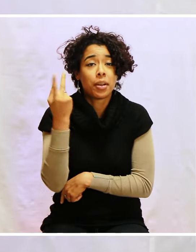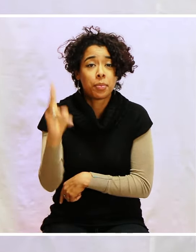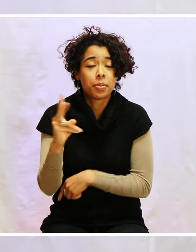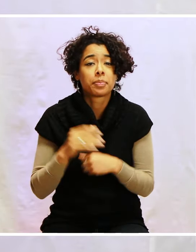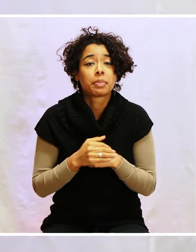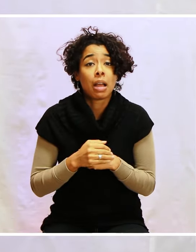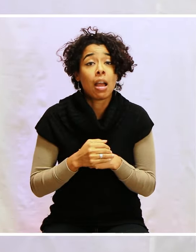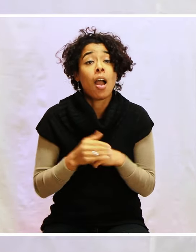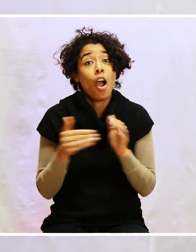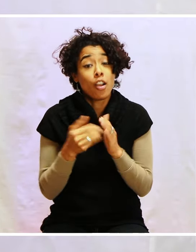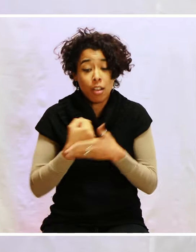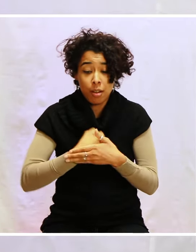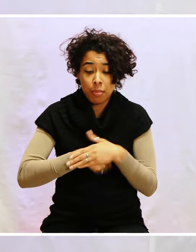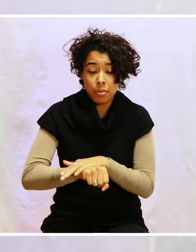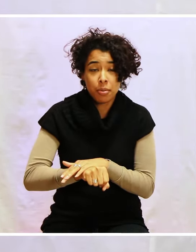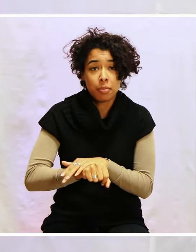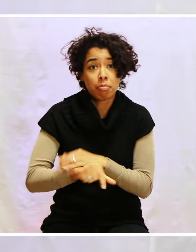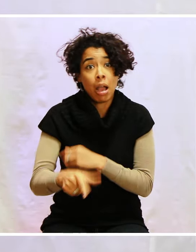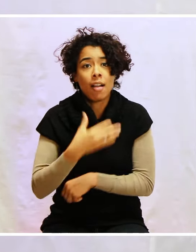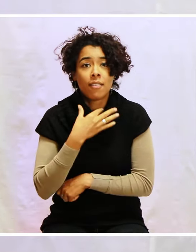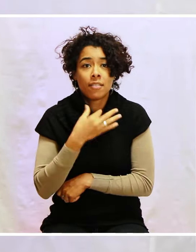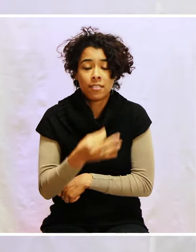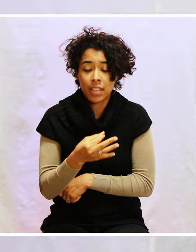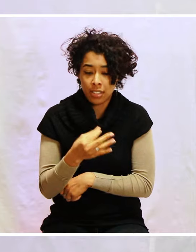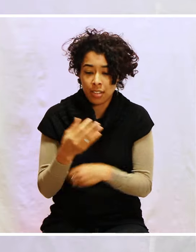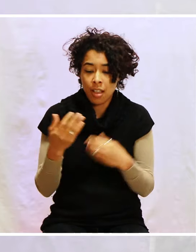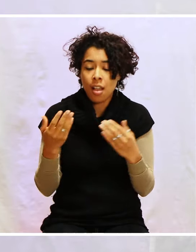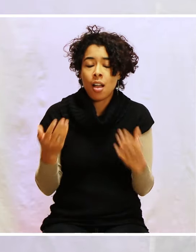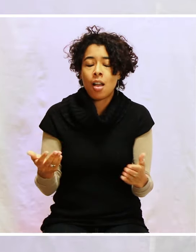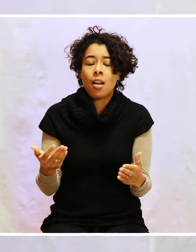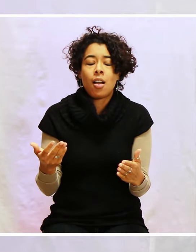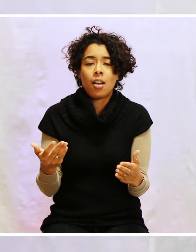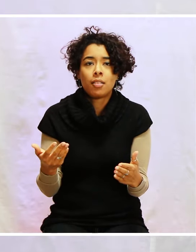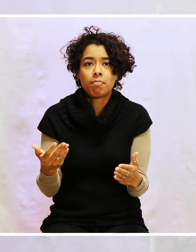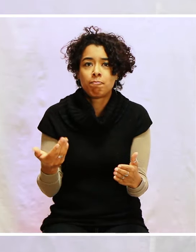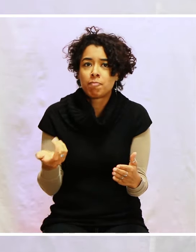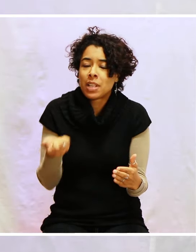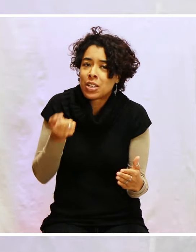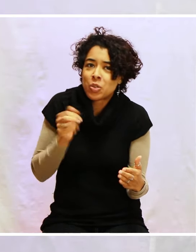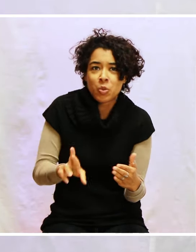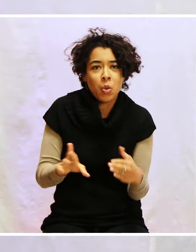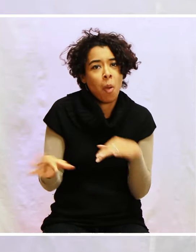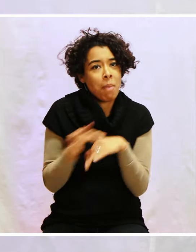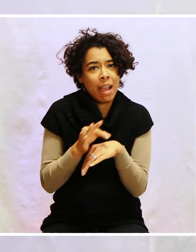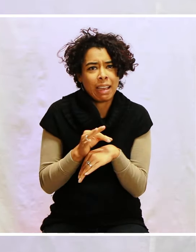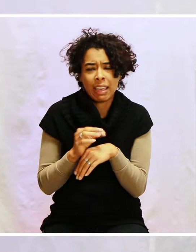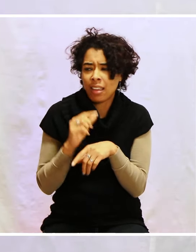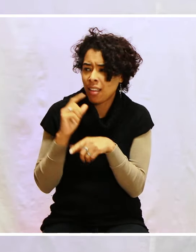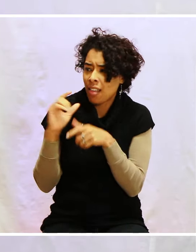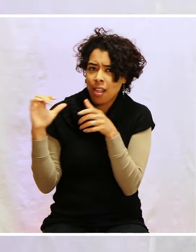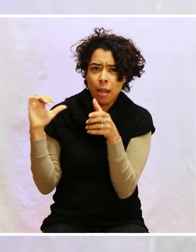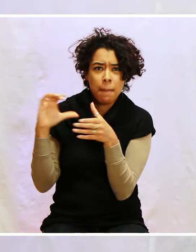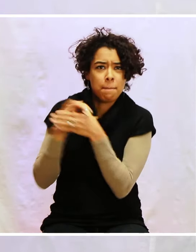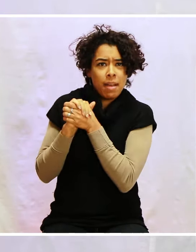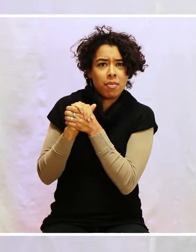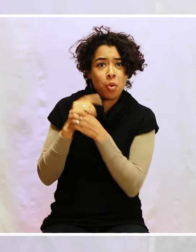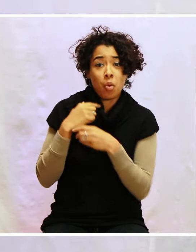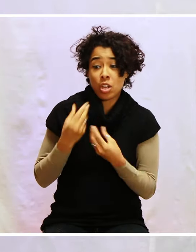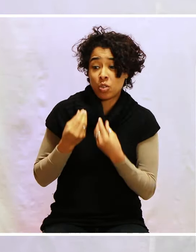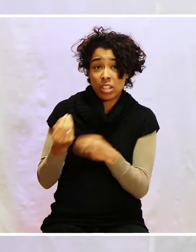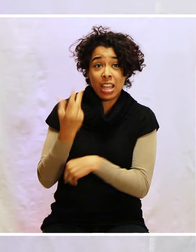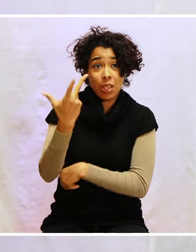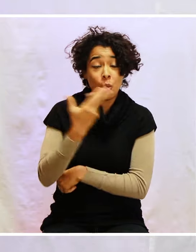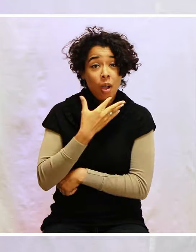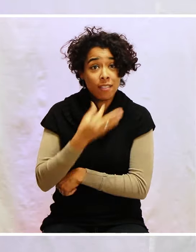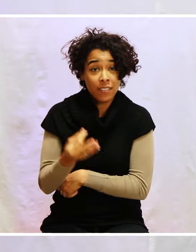devint encore enceinte et enfanta un fils et elle dit « Pour cette fois, mon mari s'attachera à moi, car je lui ai enfanté trois fils. C'est